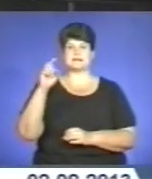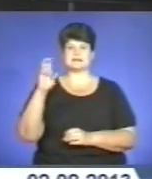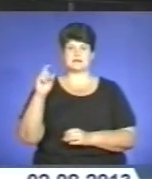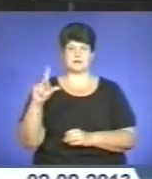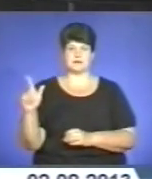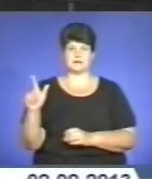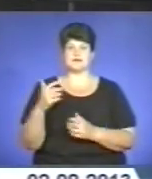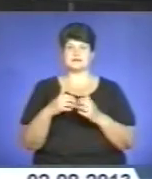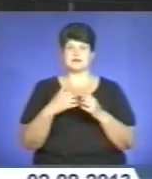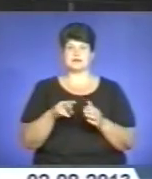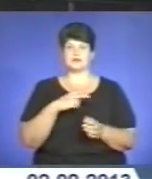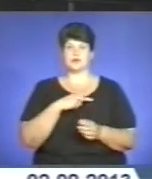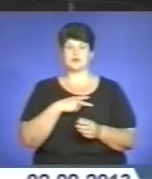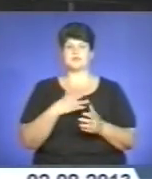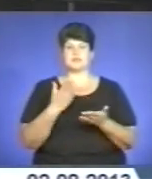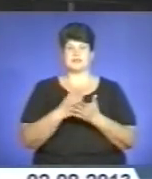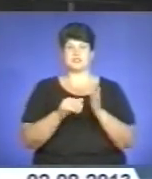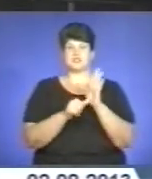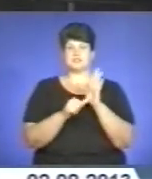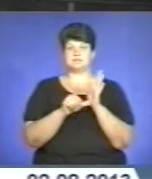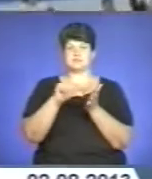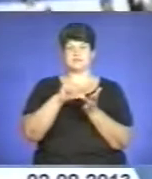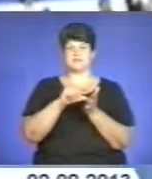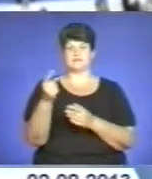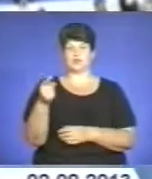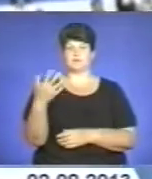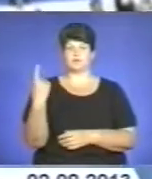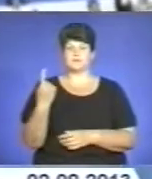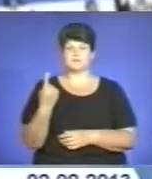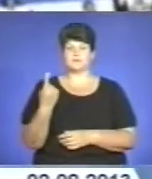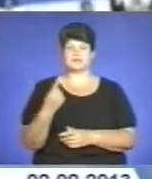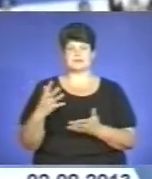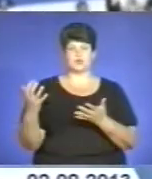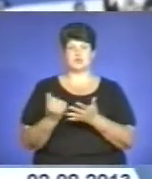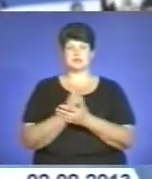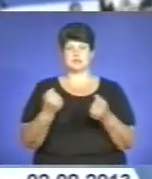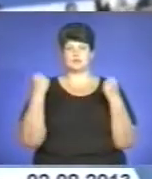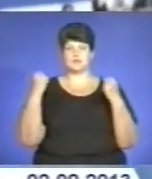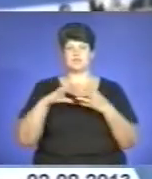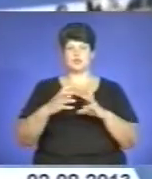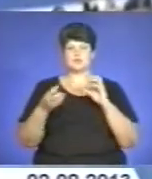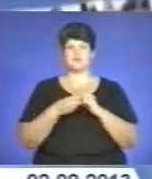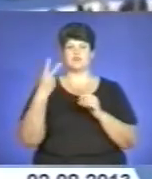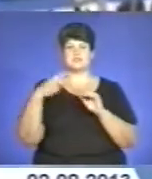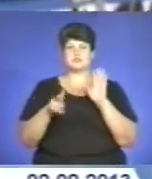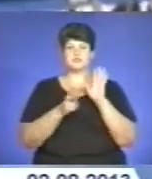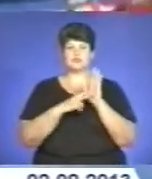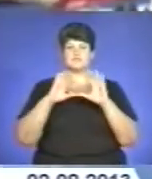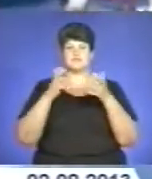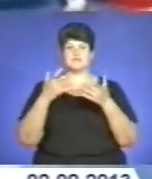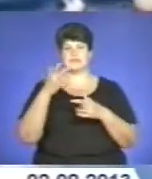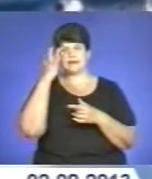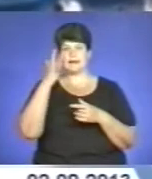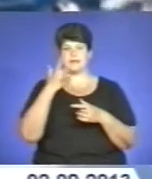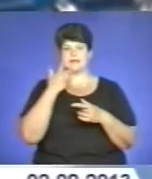Серед нагороджених – шість представників Тернопільщини. За досягнення високих спортивних результатів на 27-й Всесвітній літній